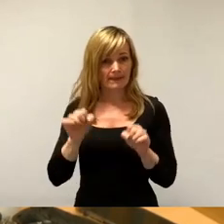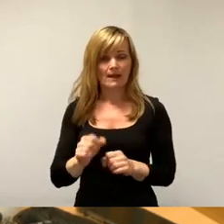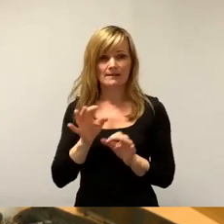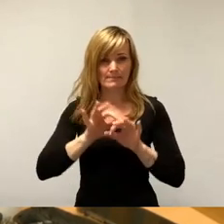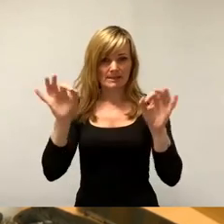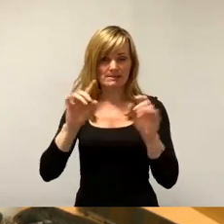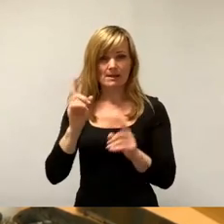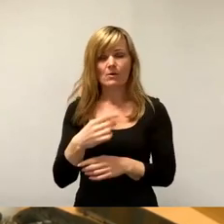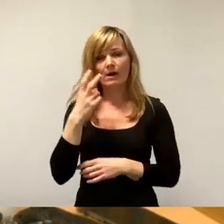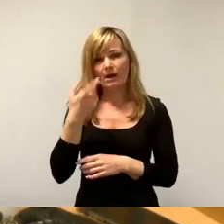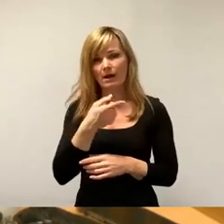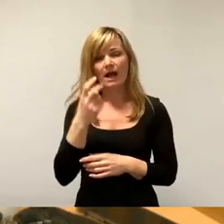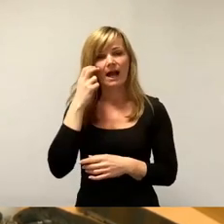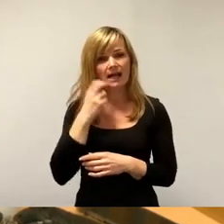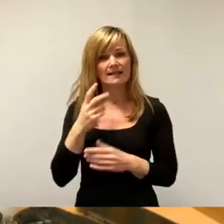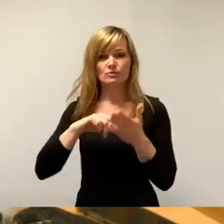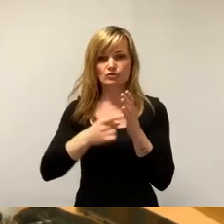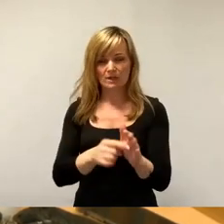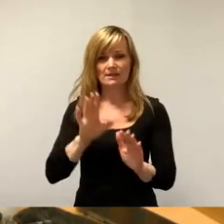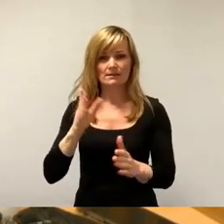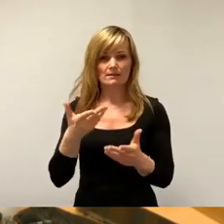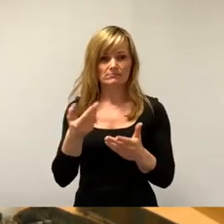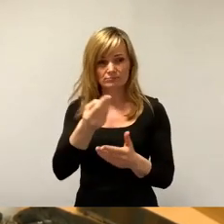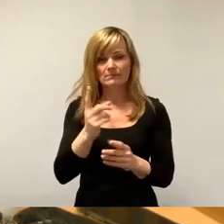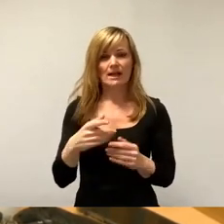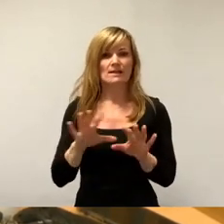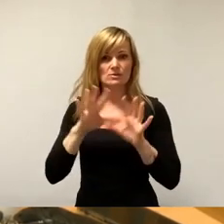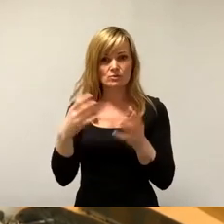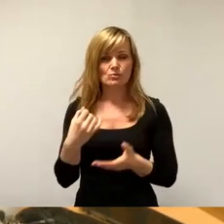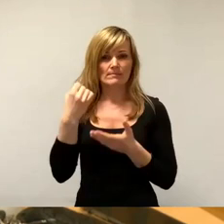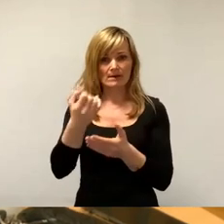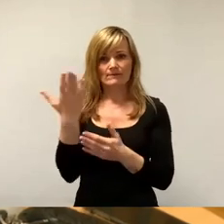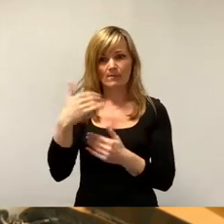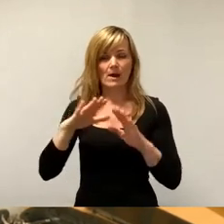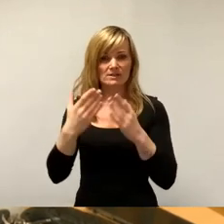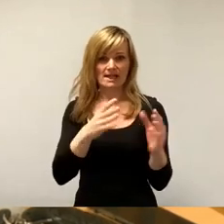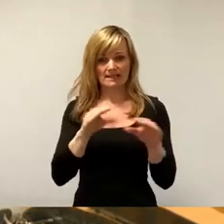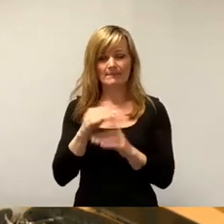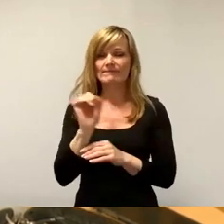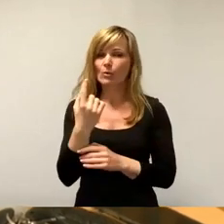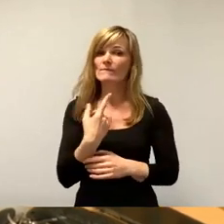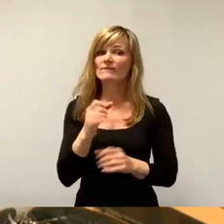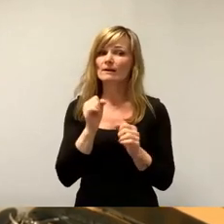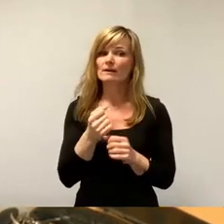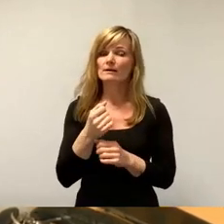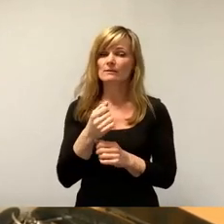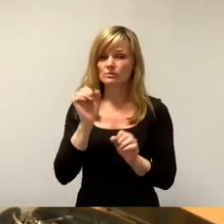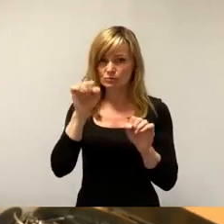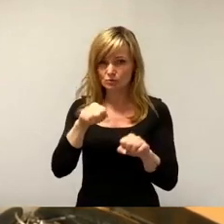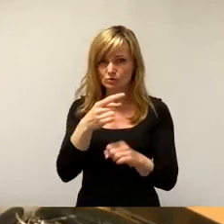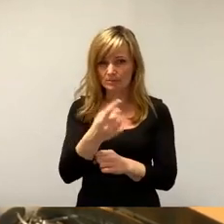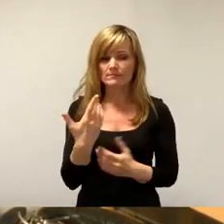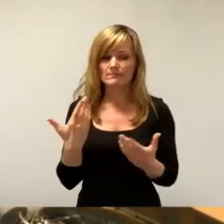auch Altschulden abtragen, als Summen aus dem Haushalt zu nehmen. Worum wir trotzdem zustimmen, ist der simple Fakt, dass allein die